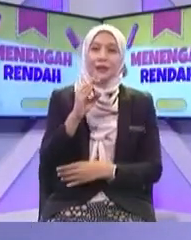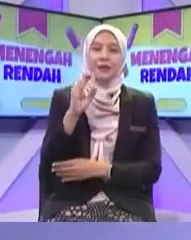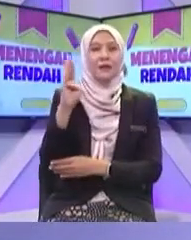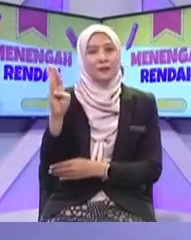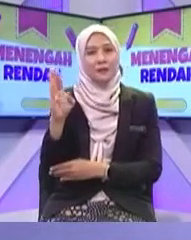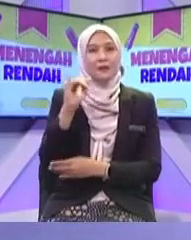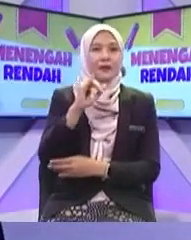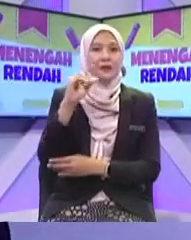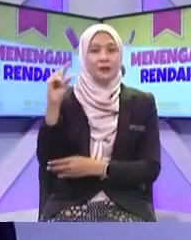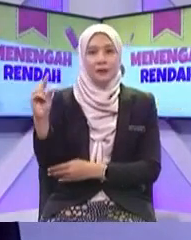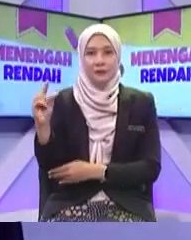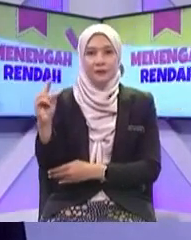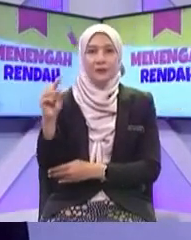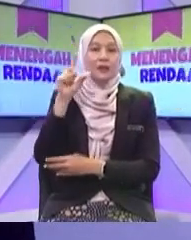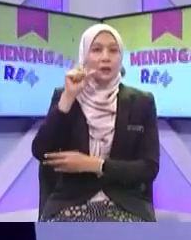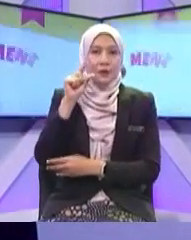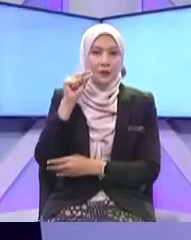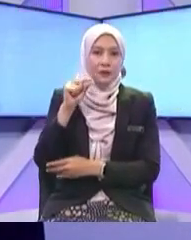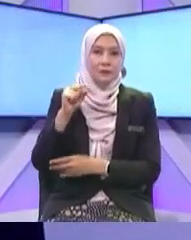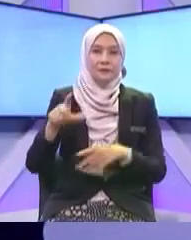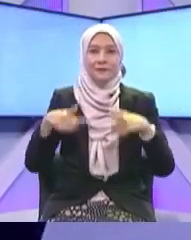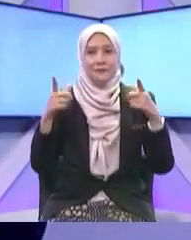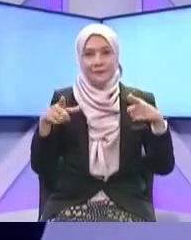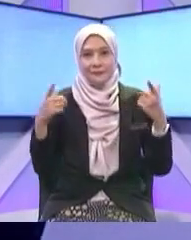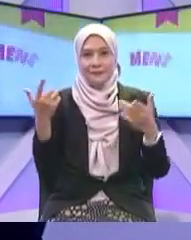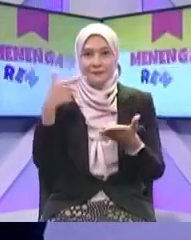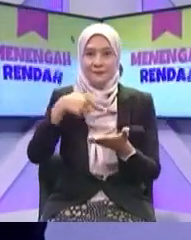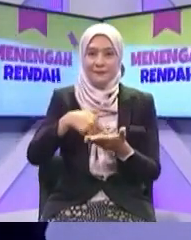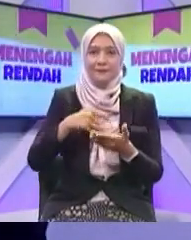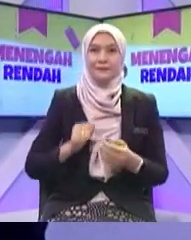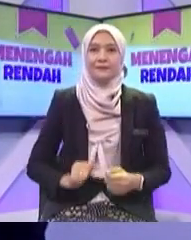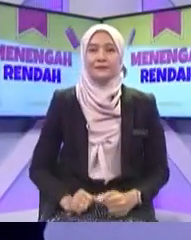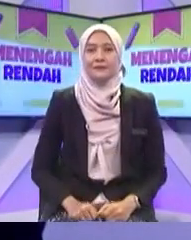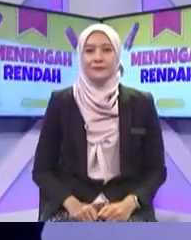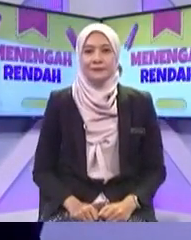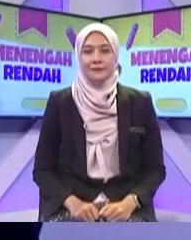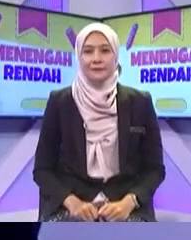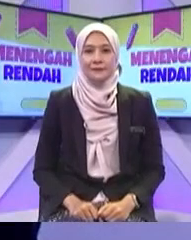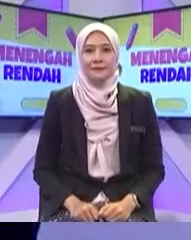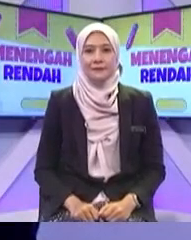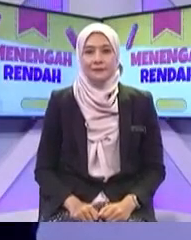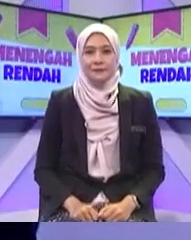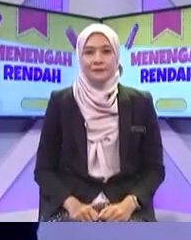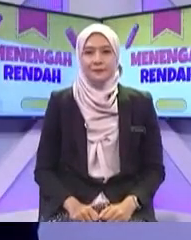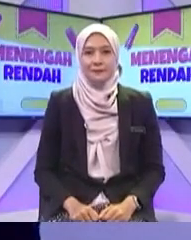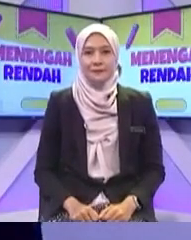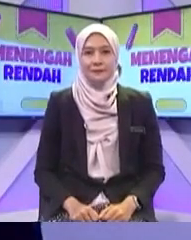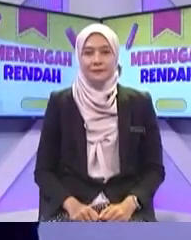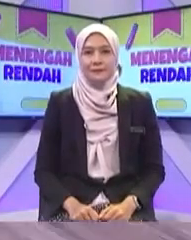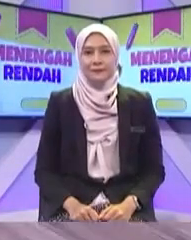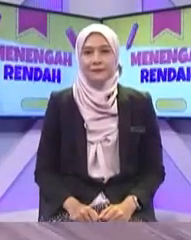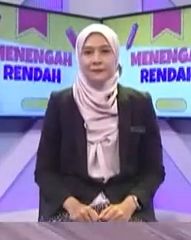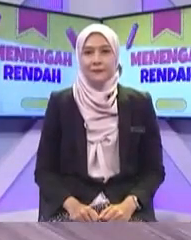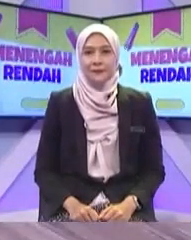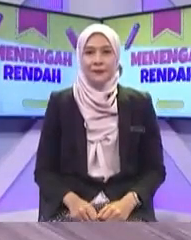Tekanan Mungkin nak happy-happy Nak seronok-seronok Menggunakan telefon Pintar Ini adalah